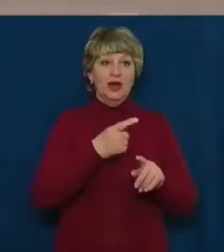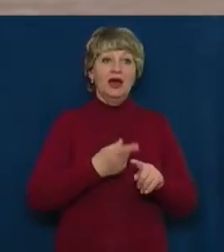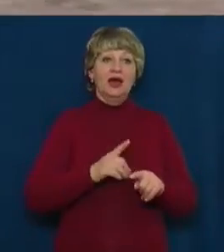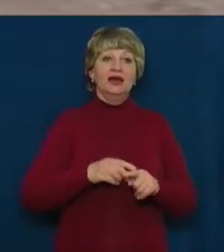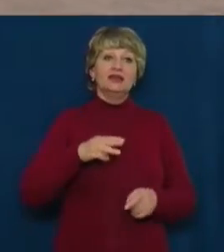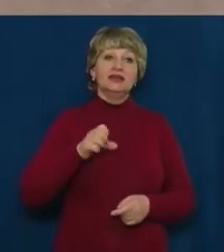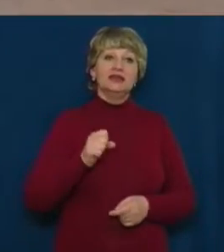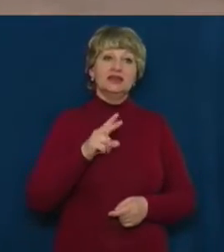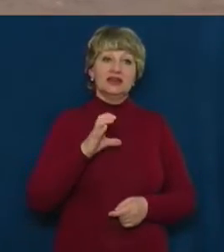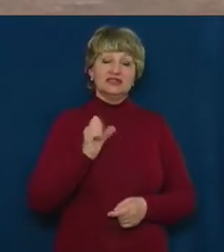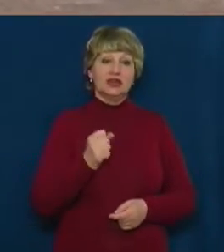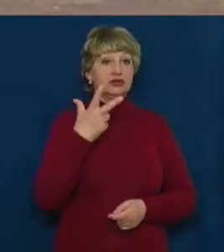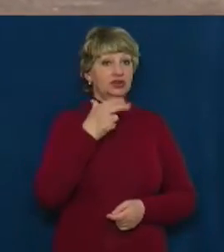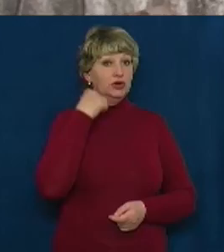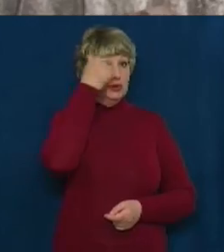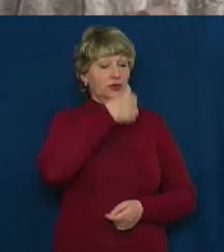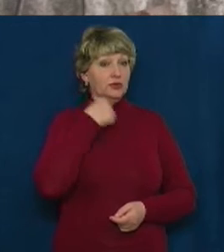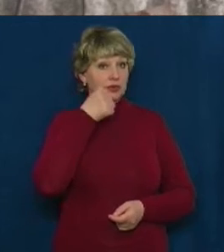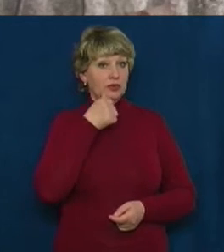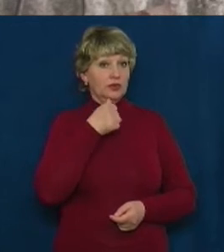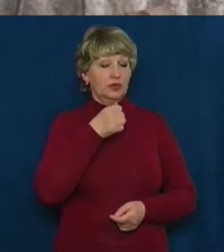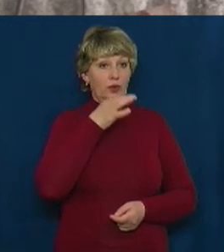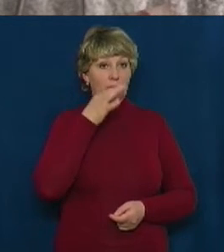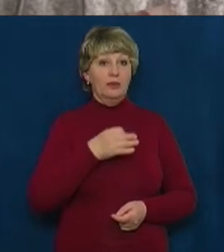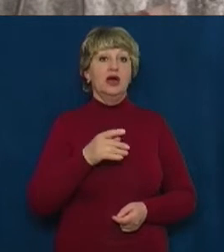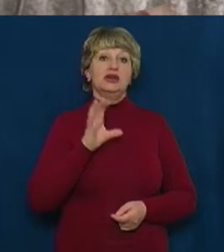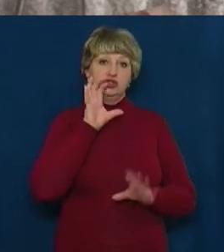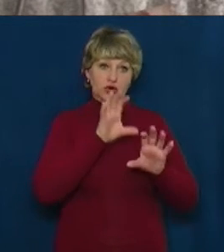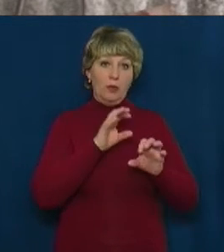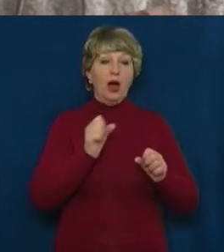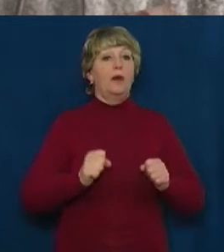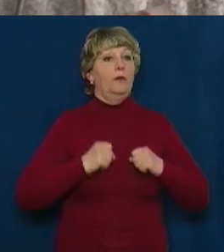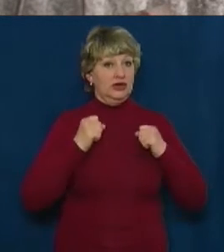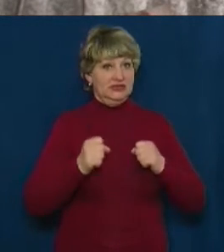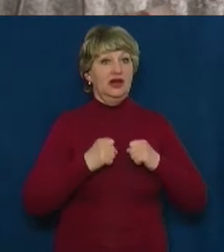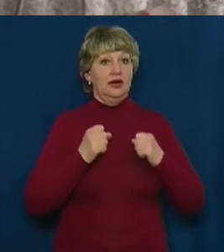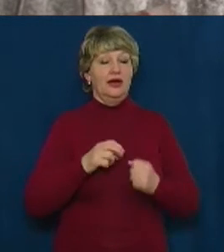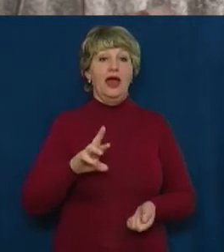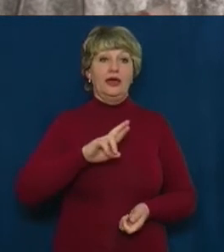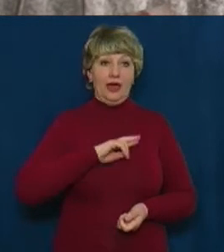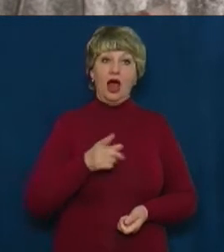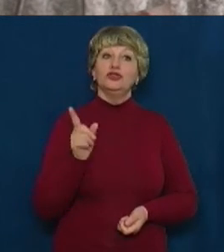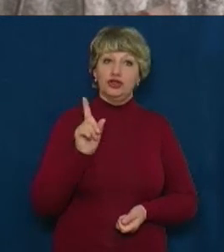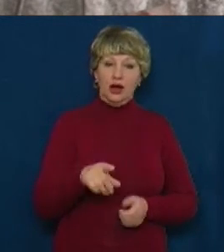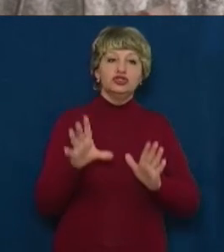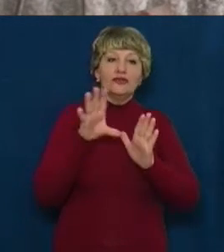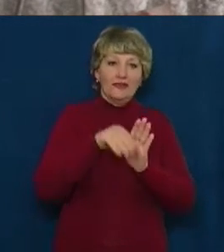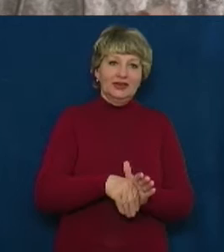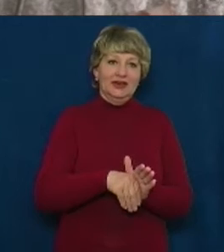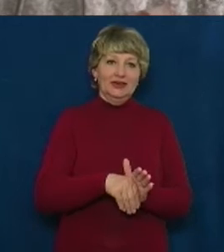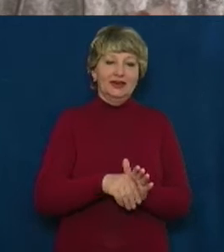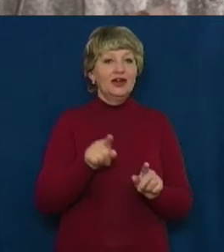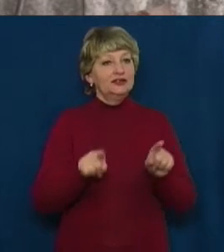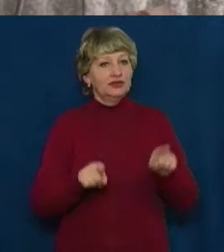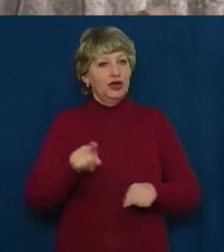трьохрічним досвідом занять у кінологічному клубі. Вона постаралася, я також вклав в це деякі